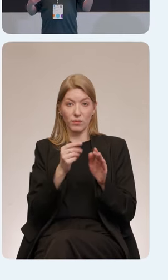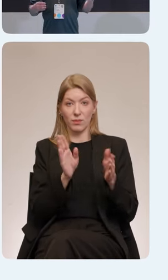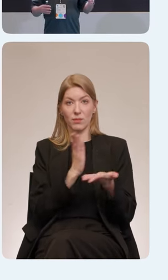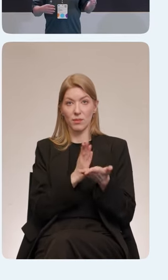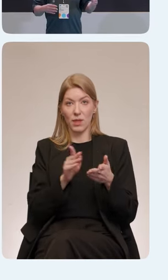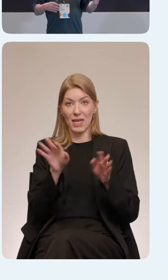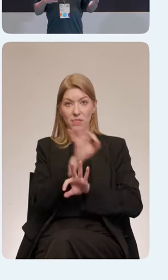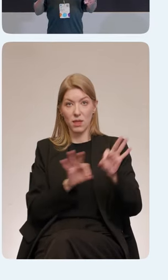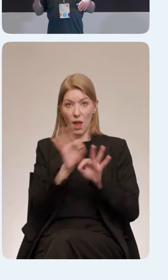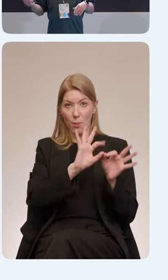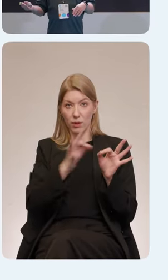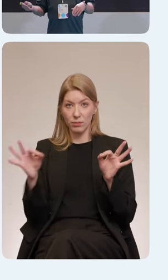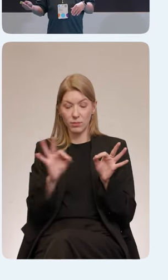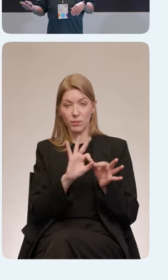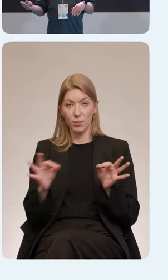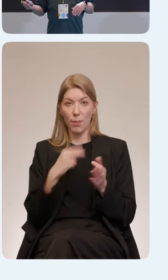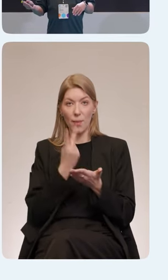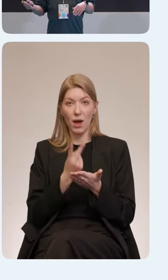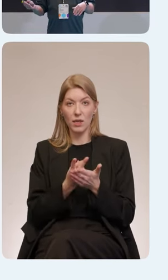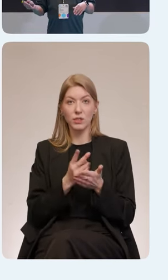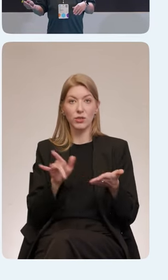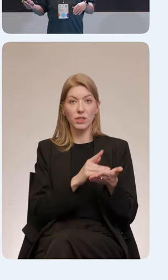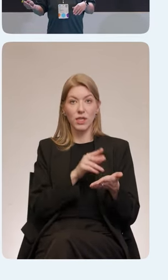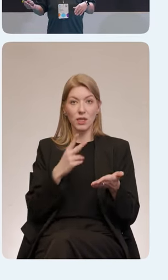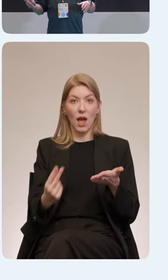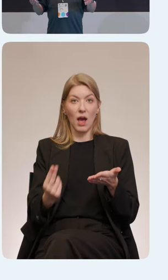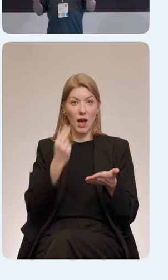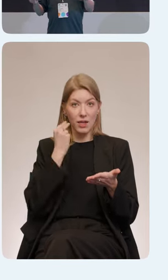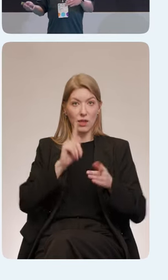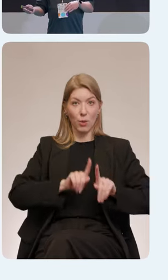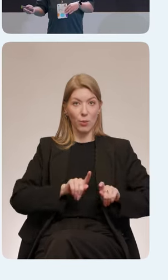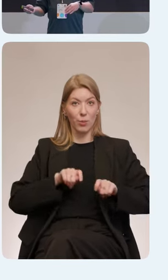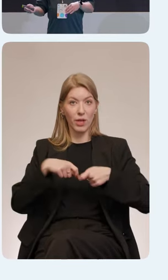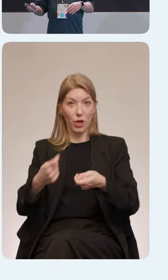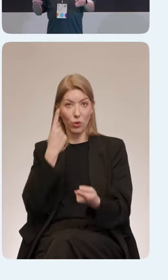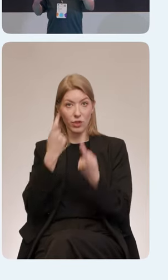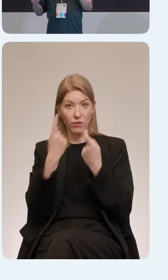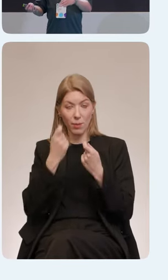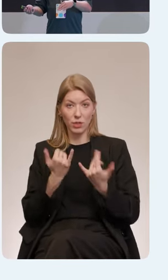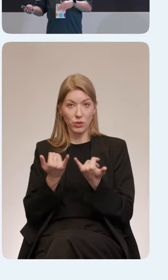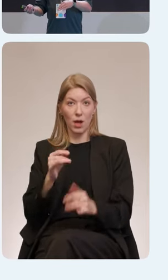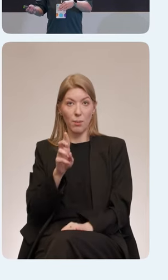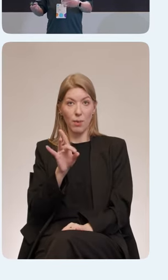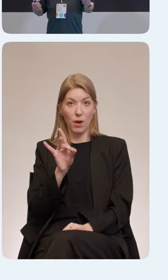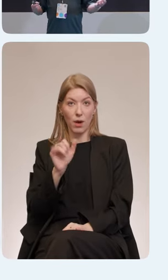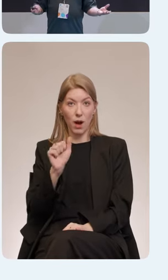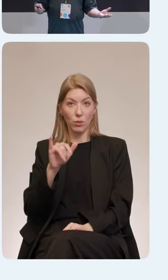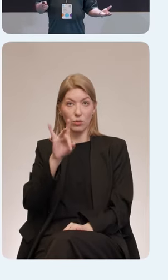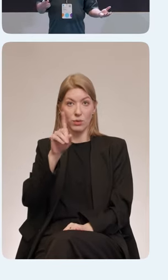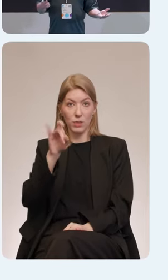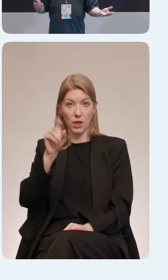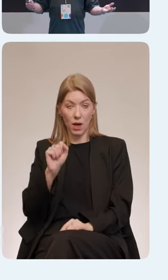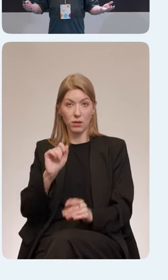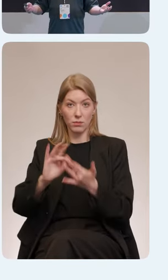То есть, скринридер вызывает метод accessibility api, передает метод в браузер, и потом идет документ, и